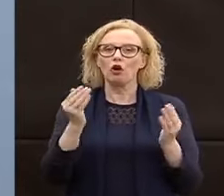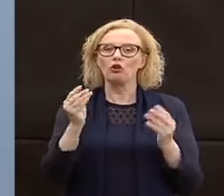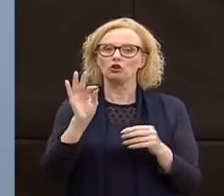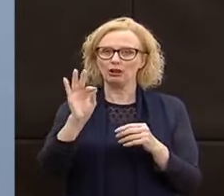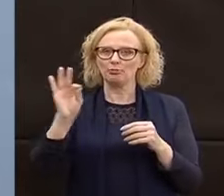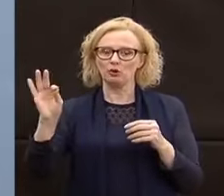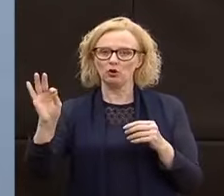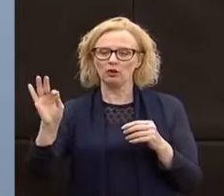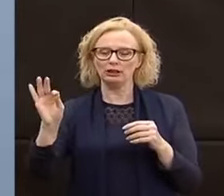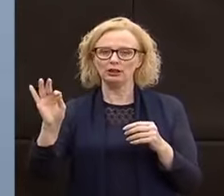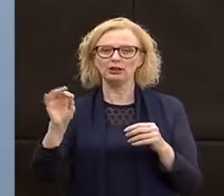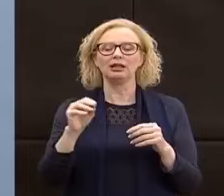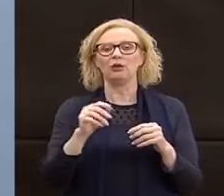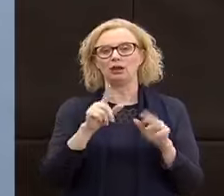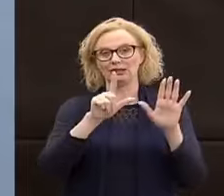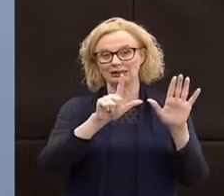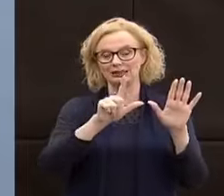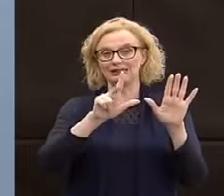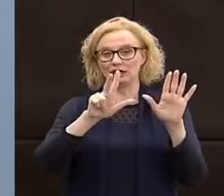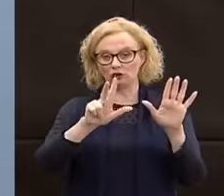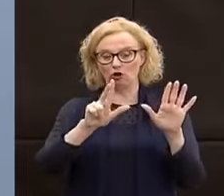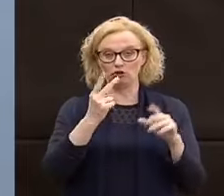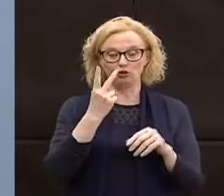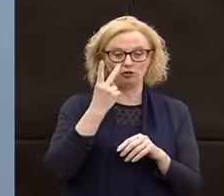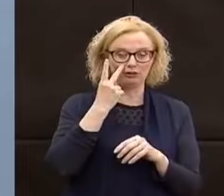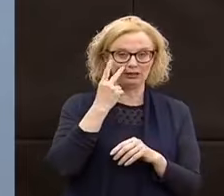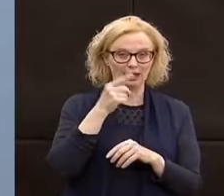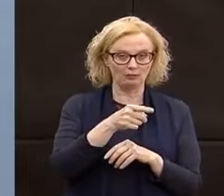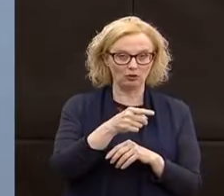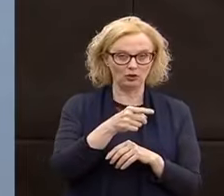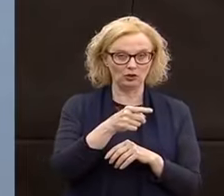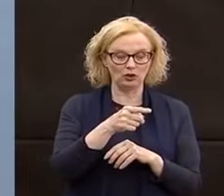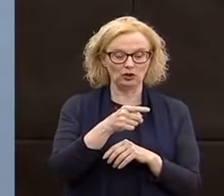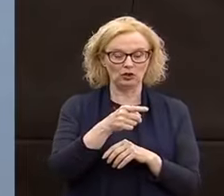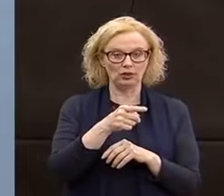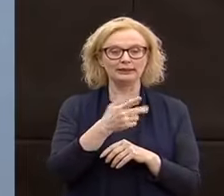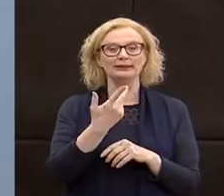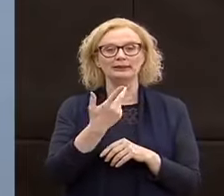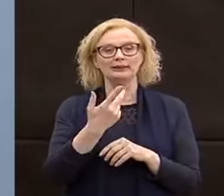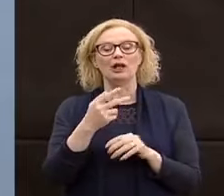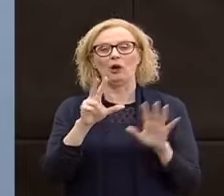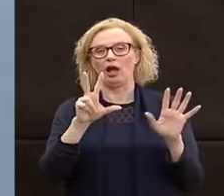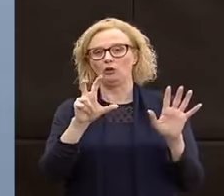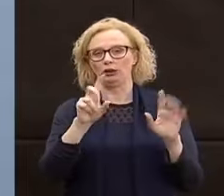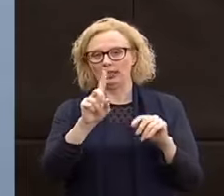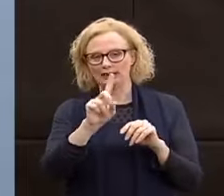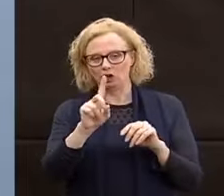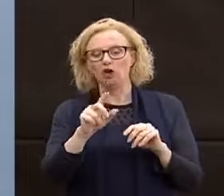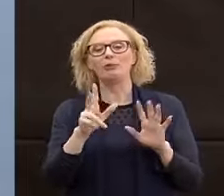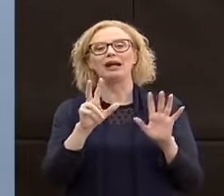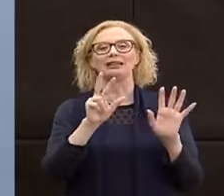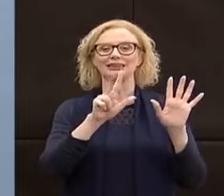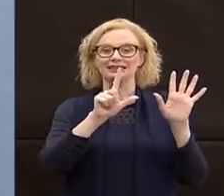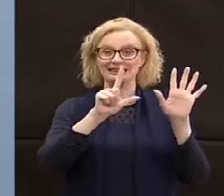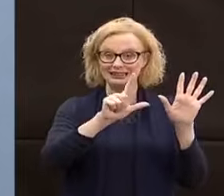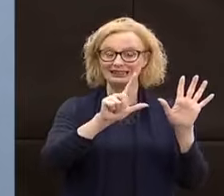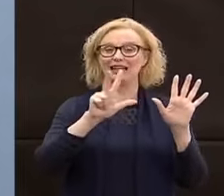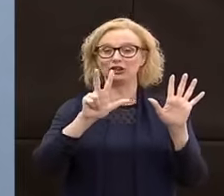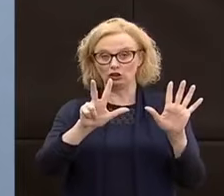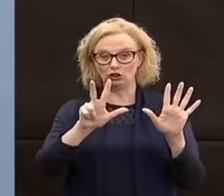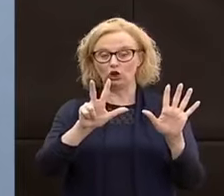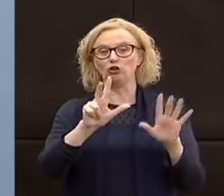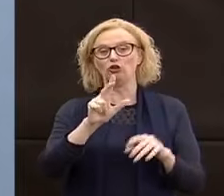dobbiamo guardare il dato di 78 perché altrimenti qualcuno ci dice che abbiamo sbagliato i conti non il dato di 80 perché 78 sono i tamponi